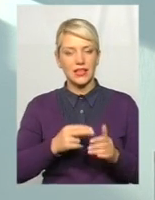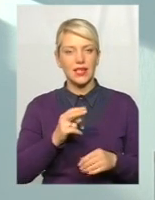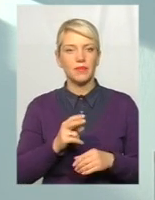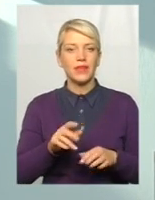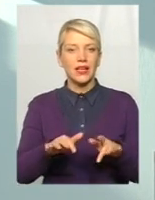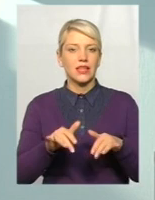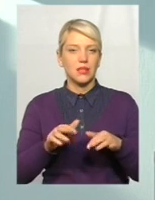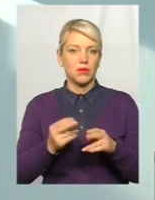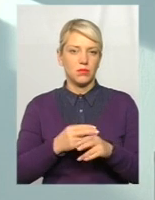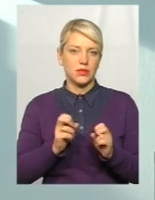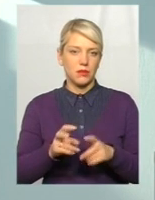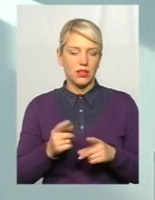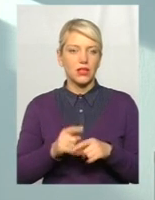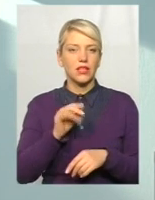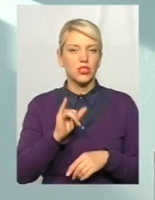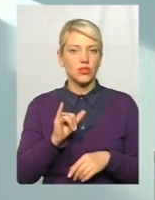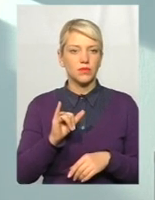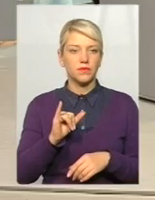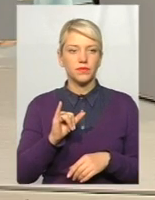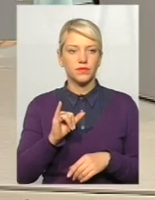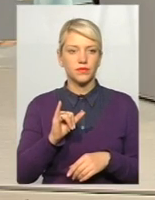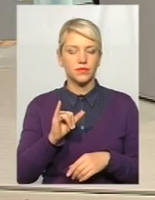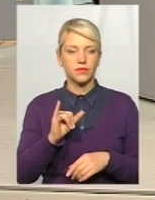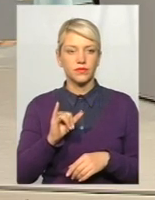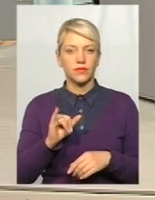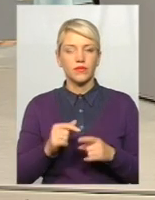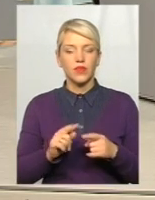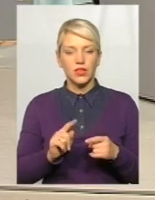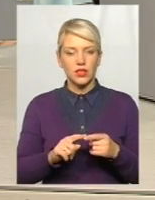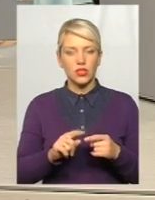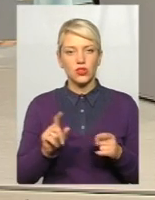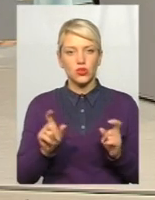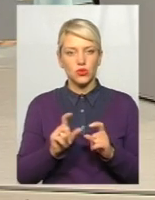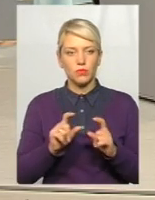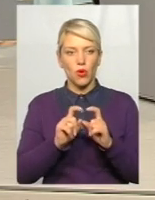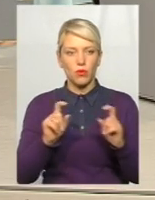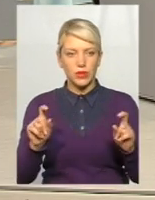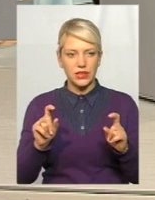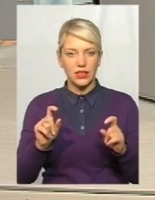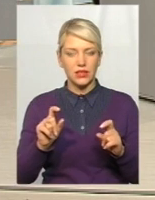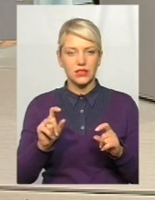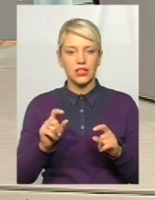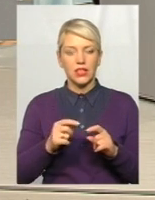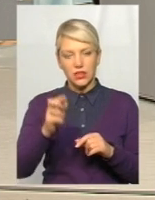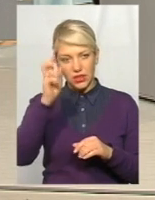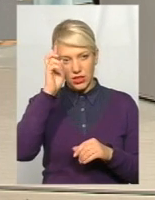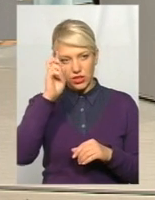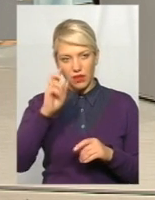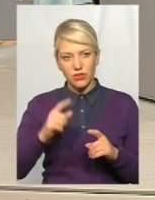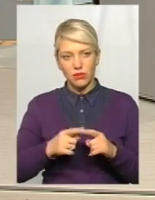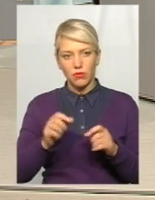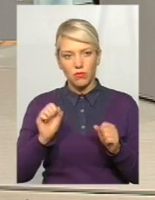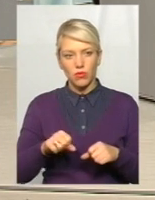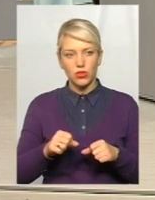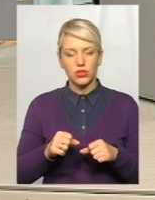яка передбачала про те, що в об'єкт тактичної структури, в державних структурах не можна використовувати російське